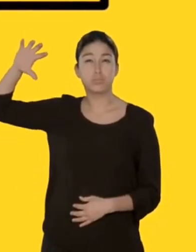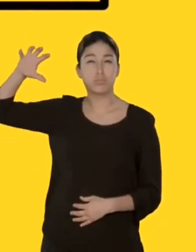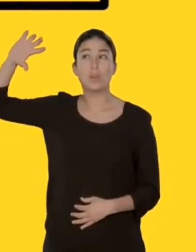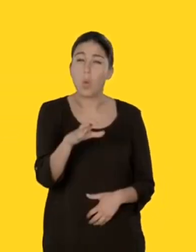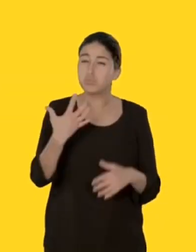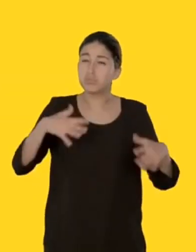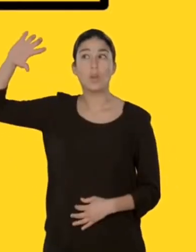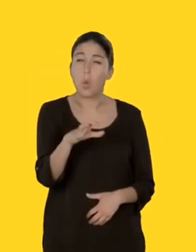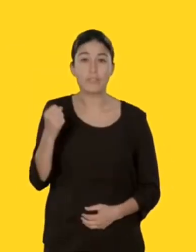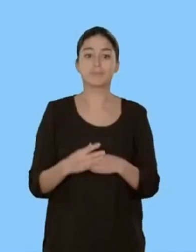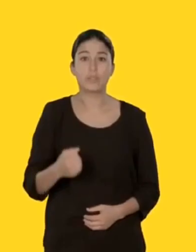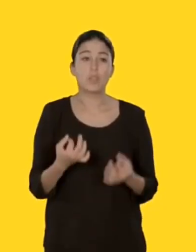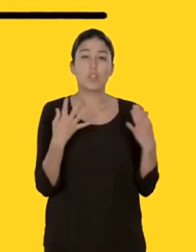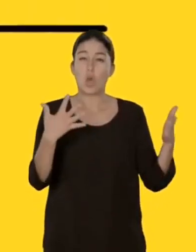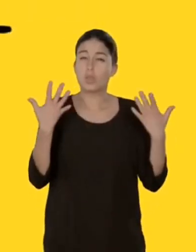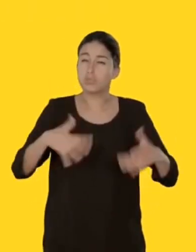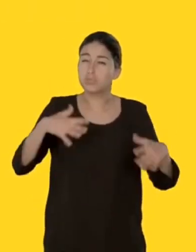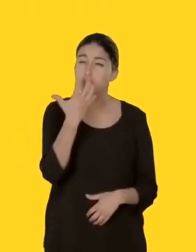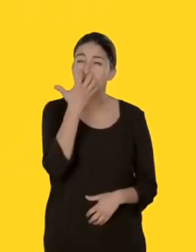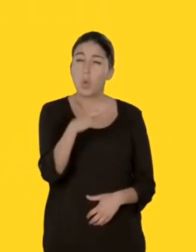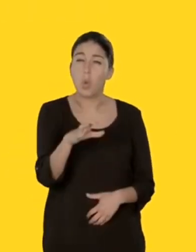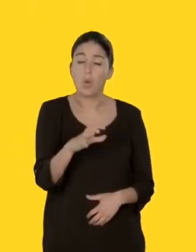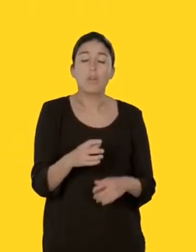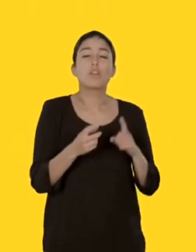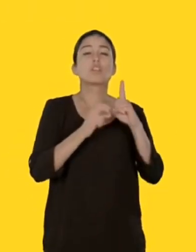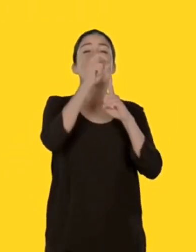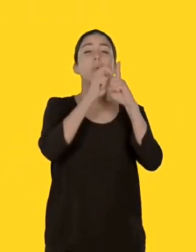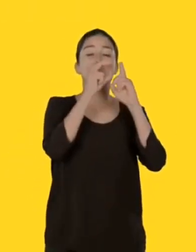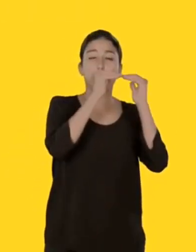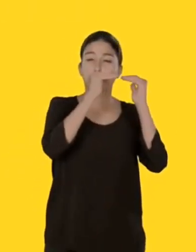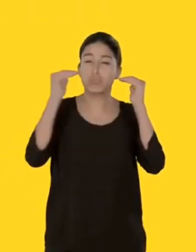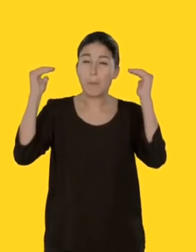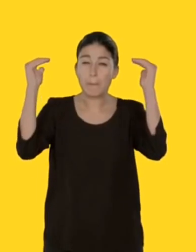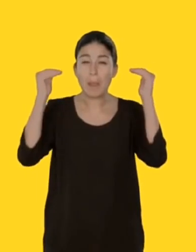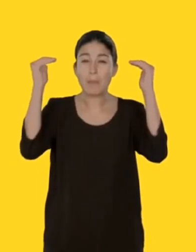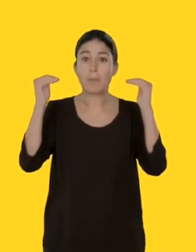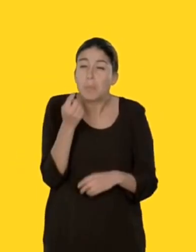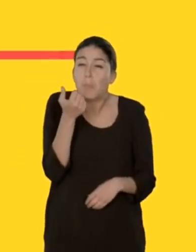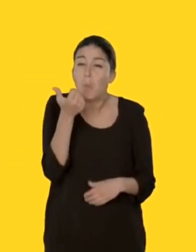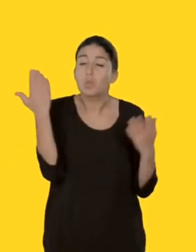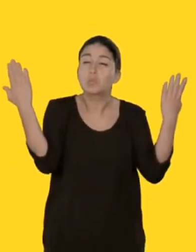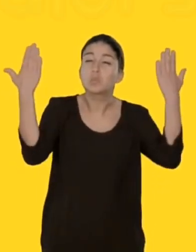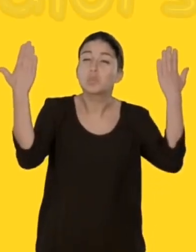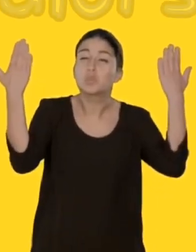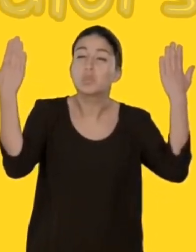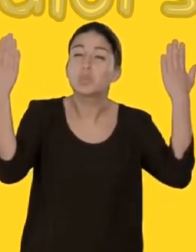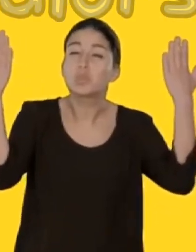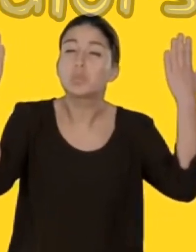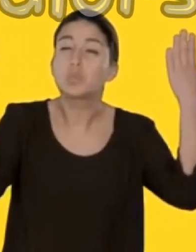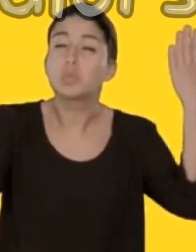Attention si il très chaud. La température descend la nuit.